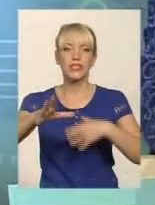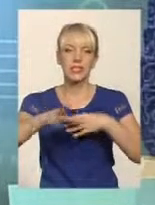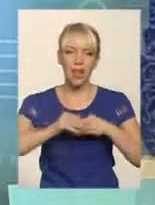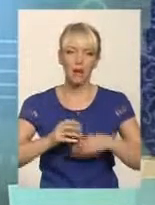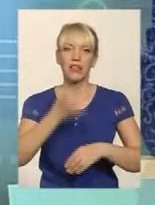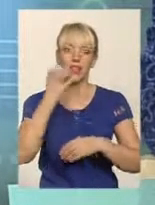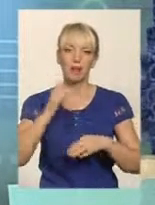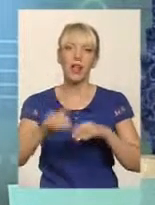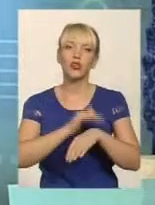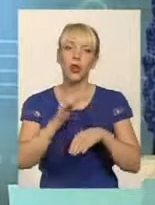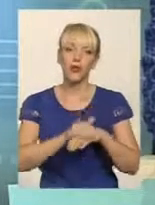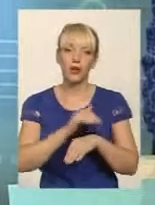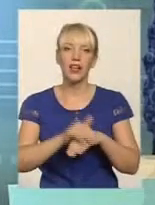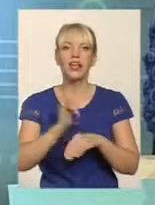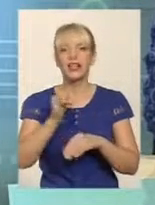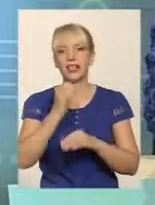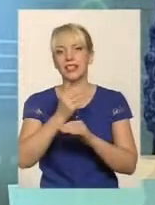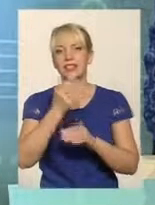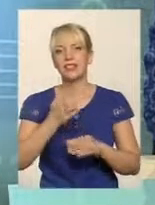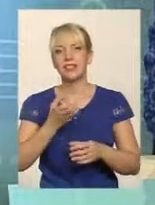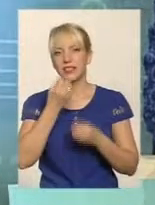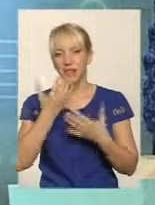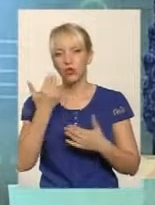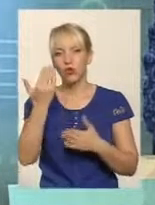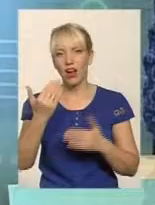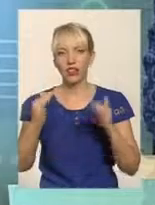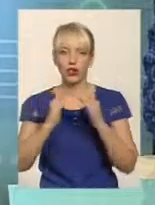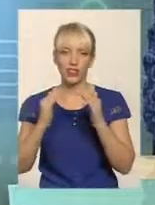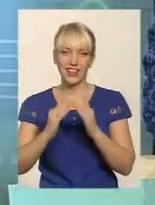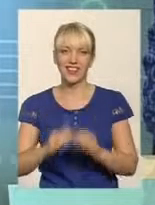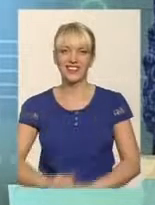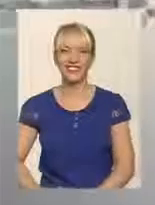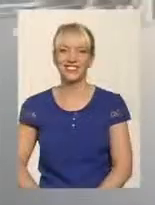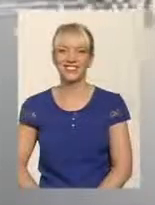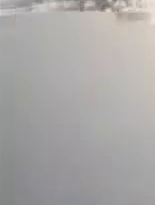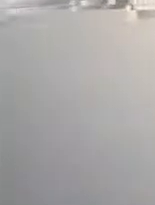Тепла, добра і затишку у ваших оселях. Побачимось незабаром.